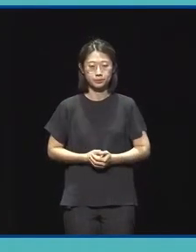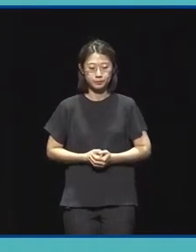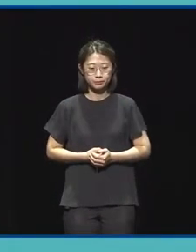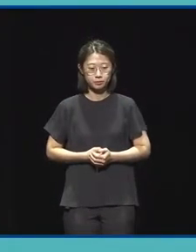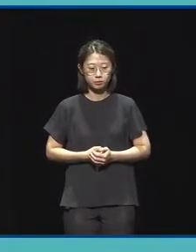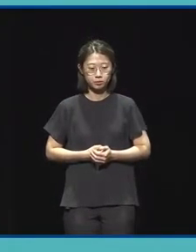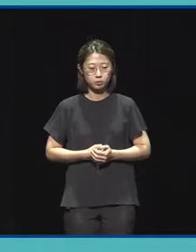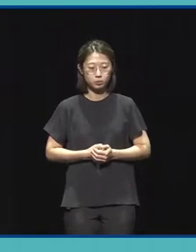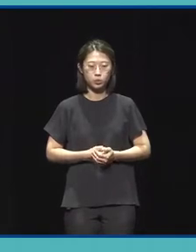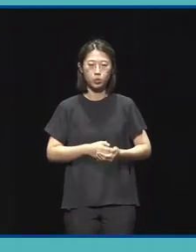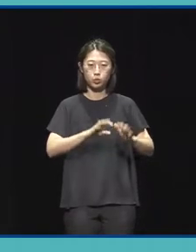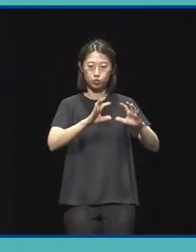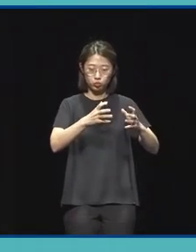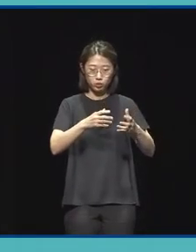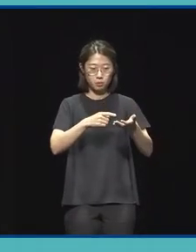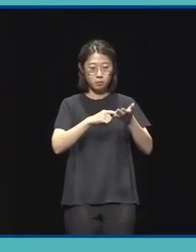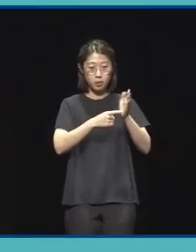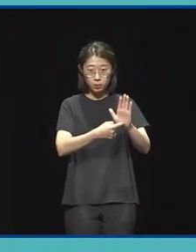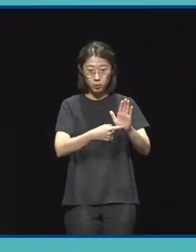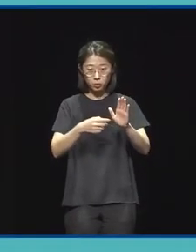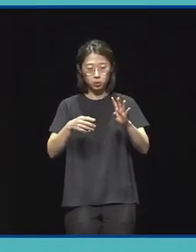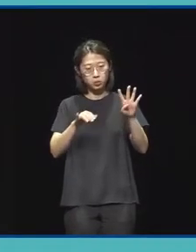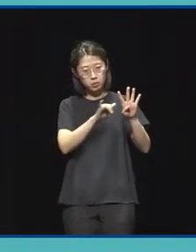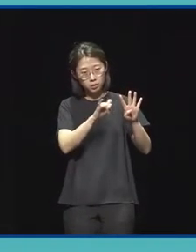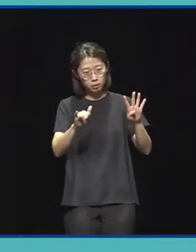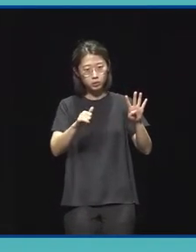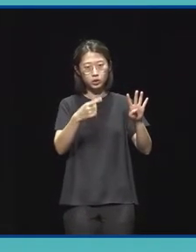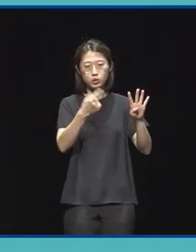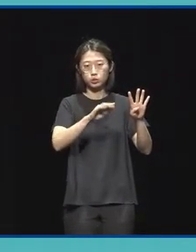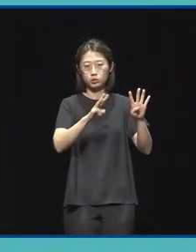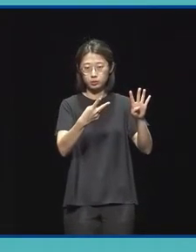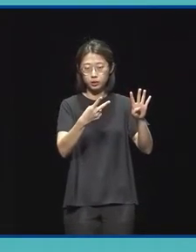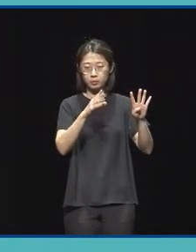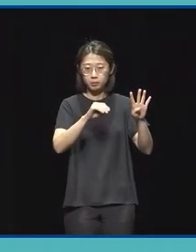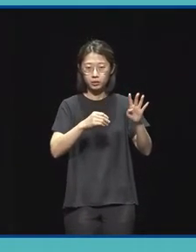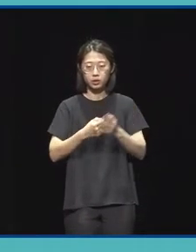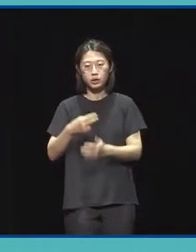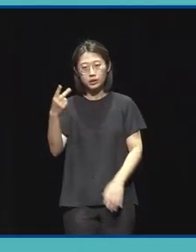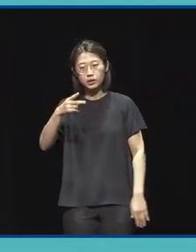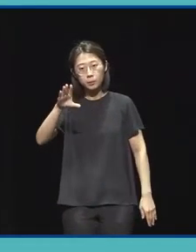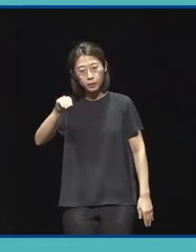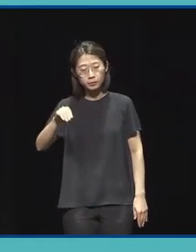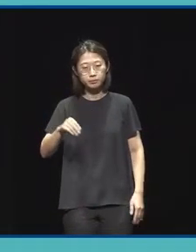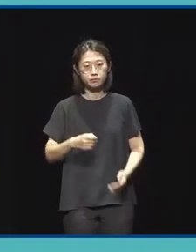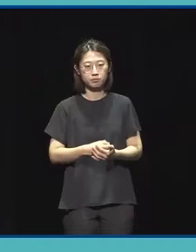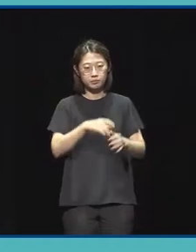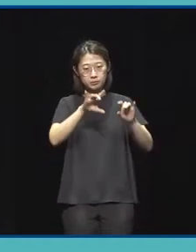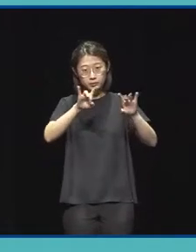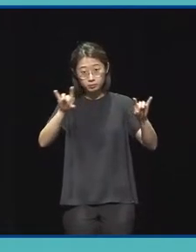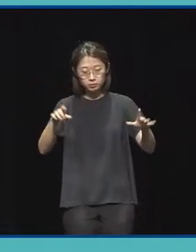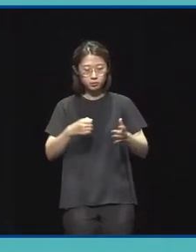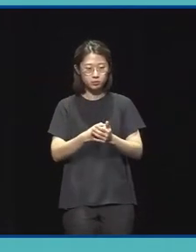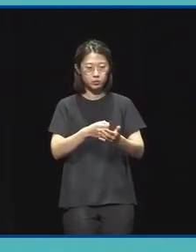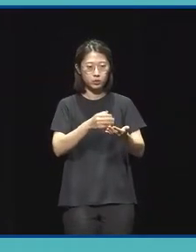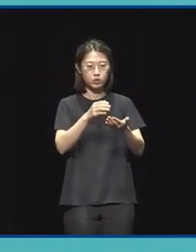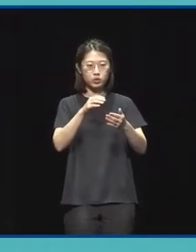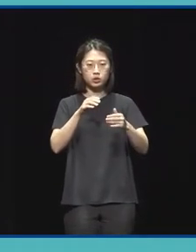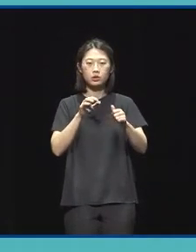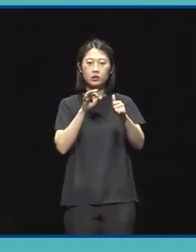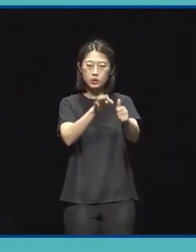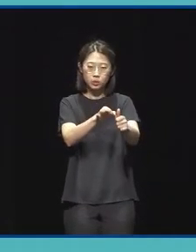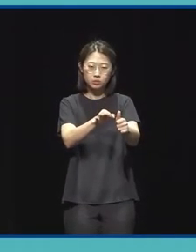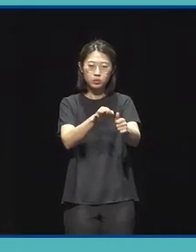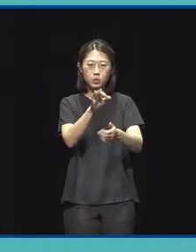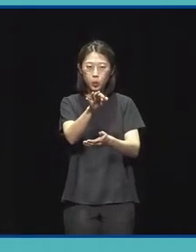개인 또는 이인은 800만 원, 4인 내외 1200만 원, 8인 내외 2000만 원으로 지원 규모가 정해져 있습니다. 이렇게 한